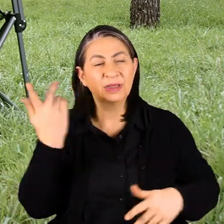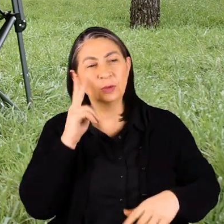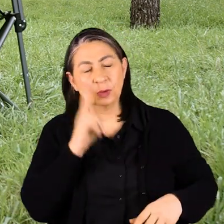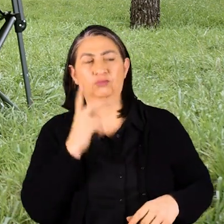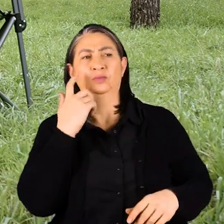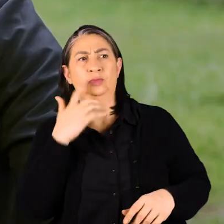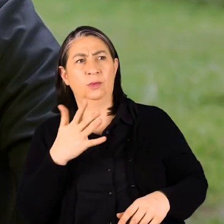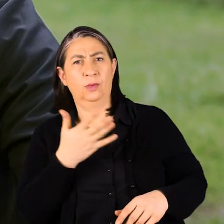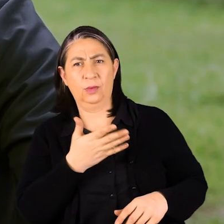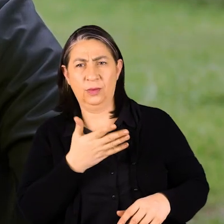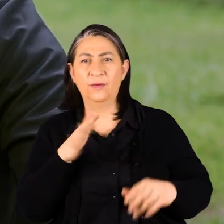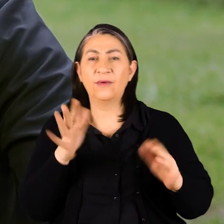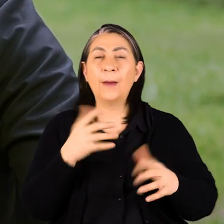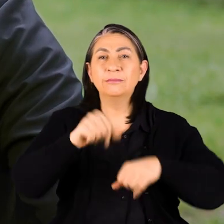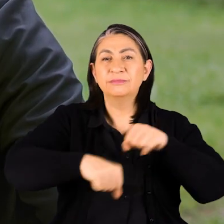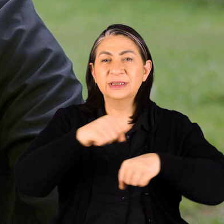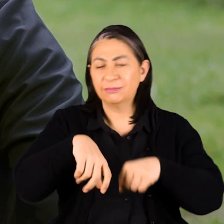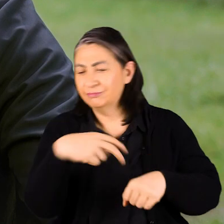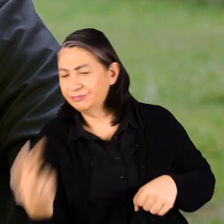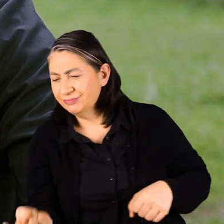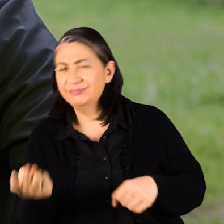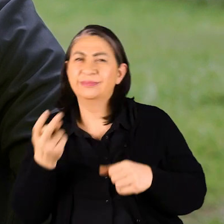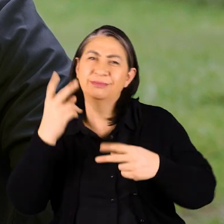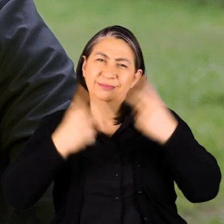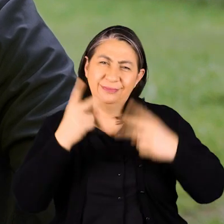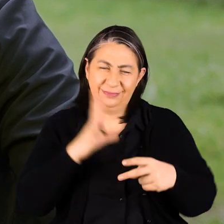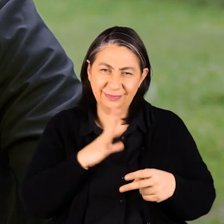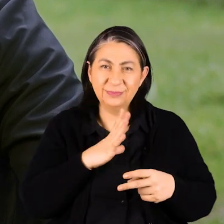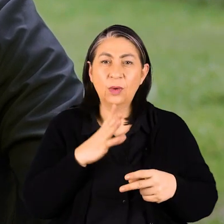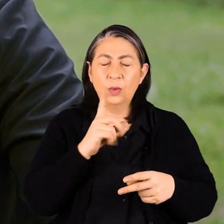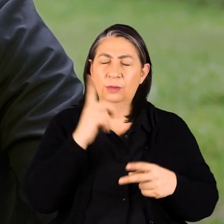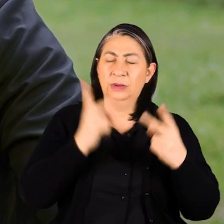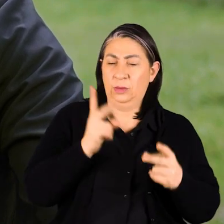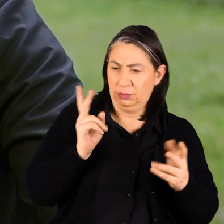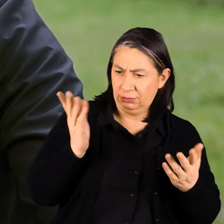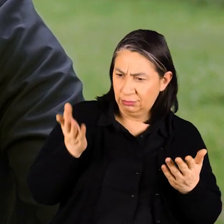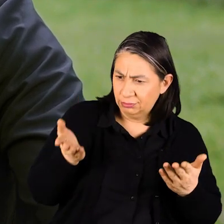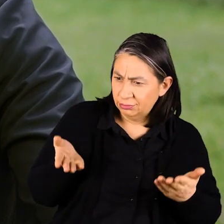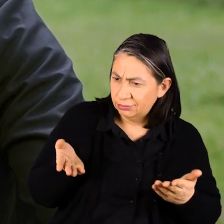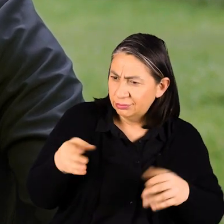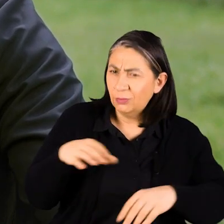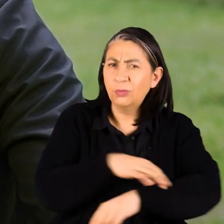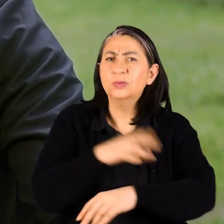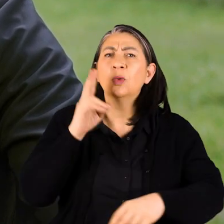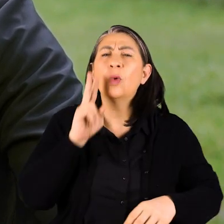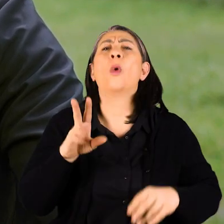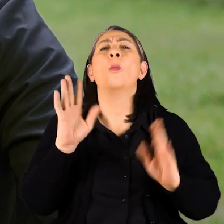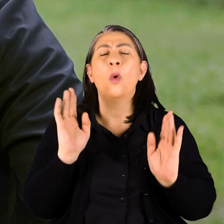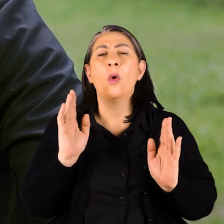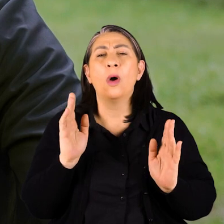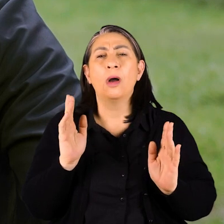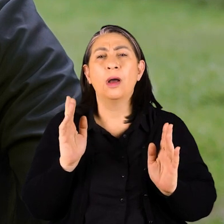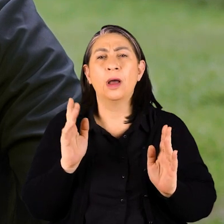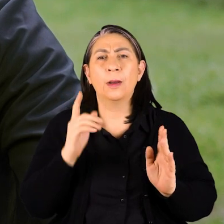görürse tabii şaşırıyorlar Ya da işte bisikletten düştüğüm zamanlar oluyordu Onda da bazılarının yine protezi görmemelerine rağmen